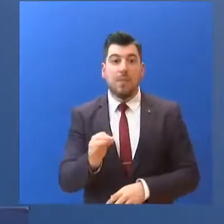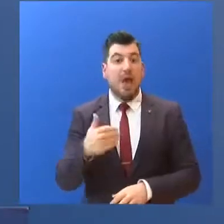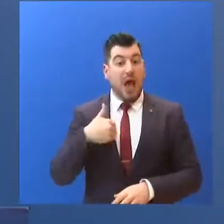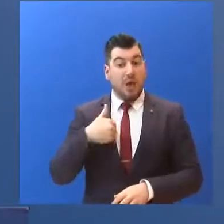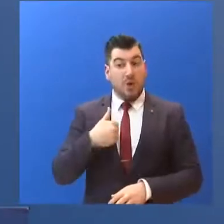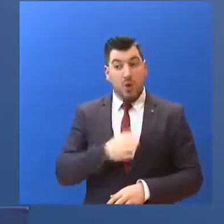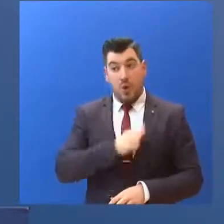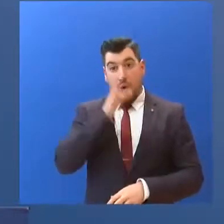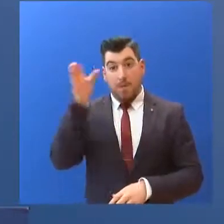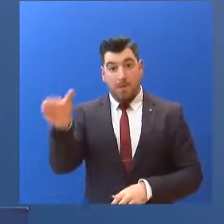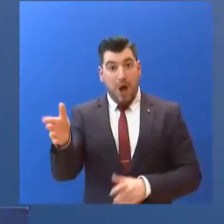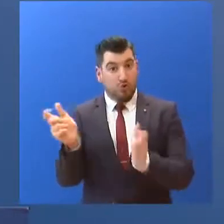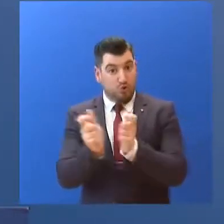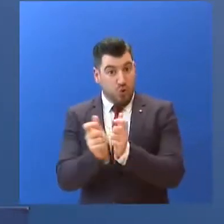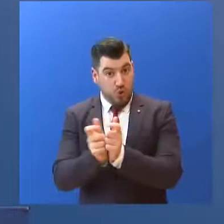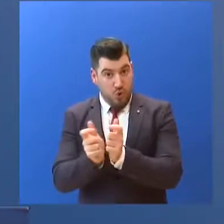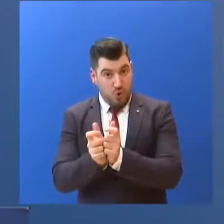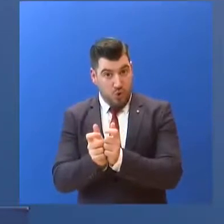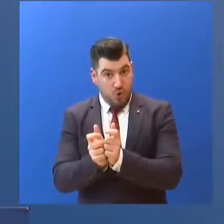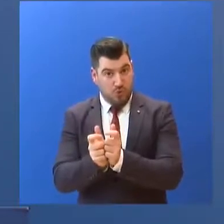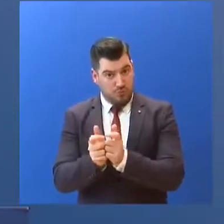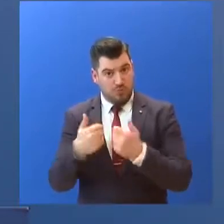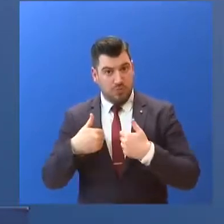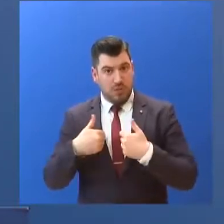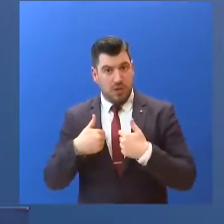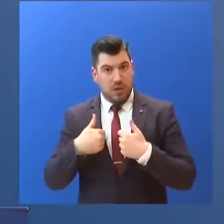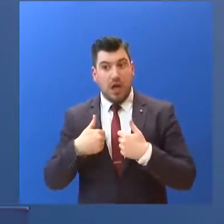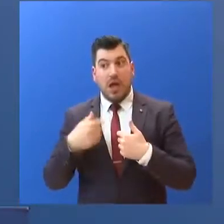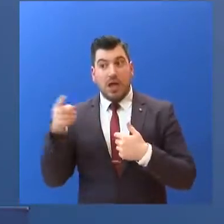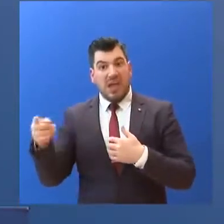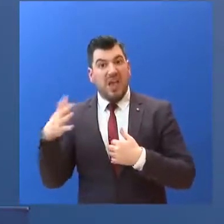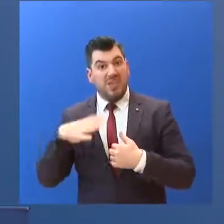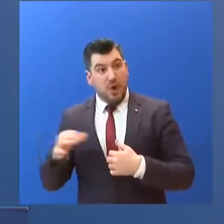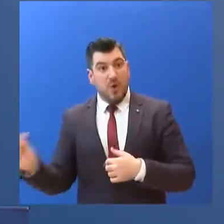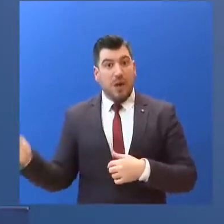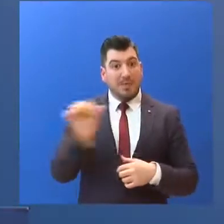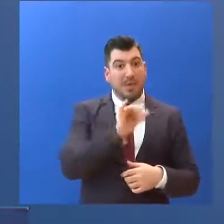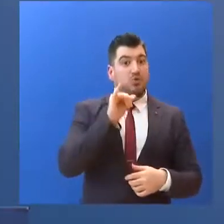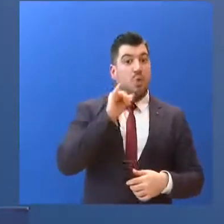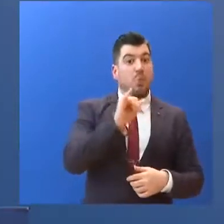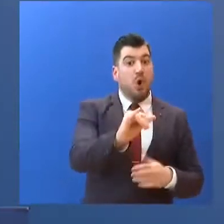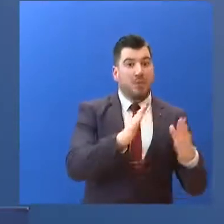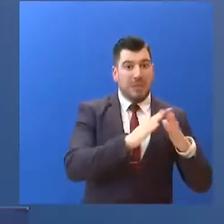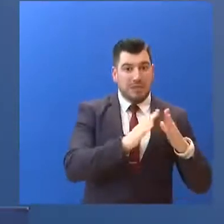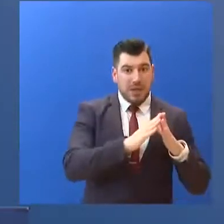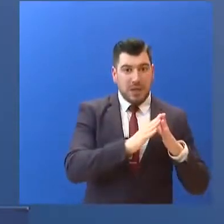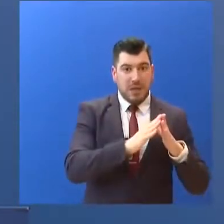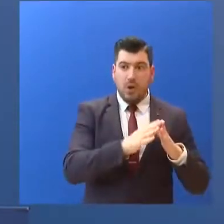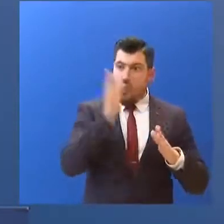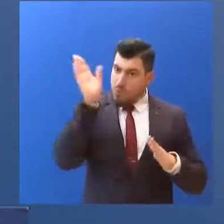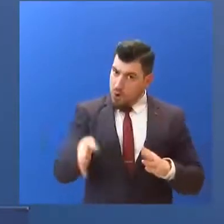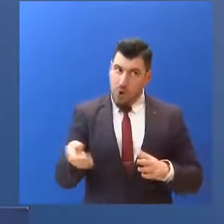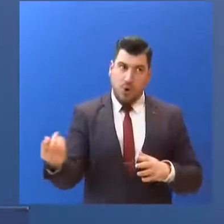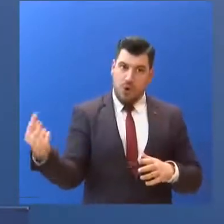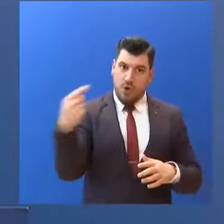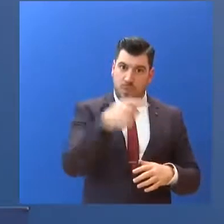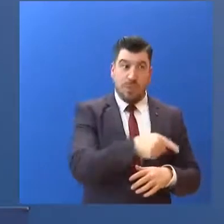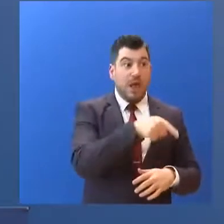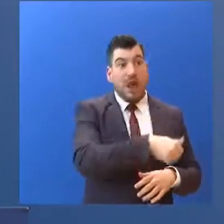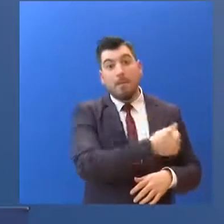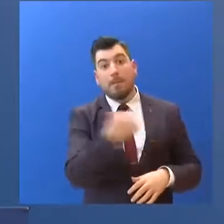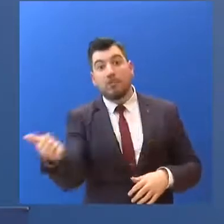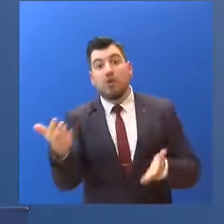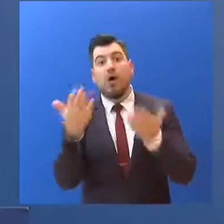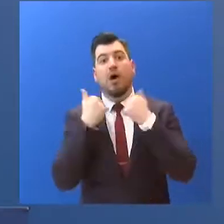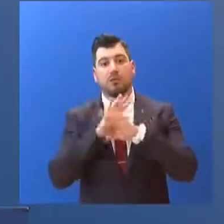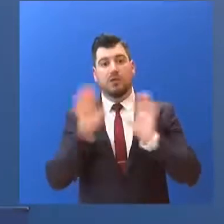και θέλει να επιστρέψει στο αστικό κέντρο που διαμένει... επιτρέπεται αυτή η μετακίνηση άπαξ. Δεν πηγαίνουμε κάθε Σαββατοκυριακό στο χωριό... για να δούμε τους γονείς,